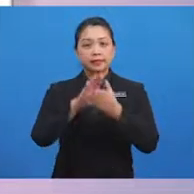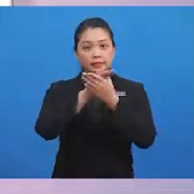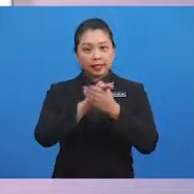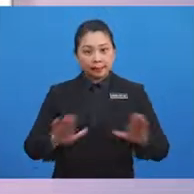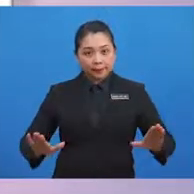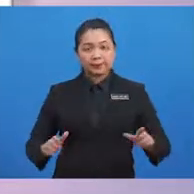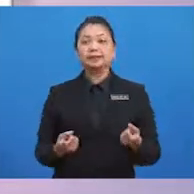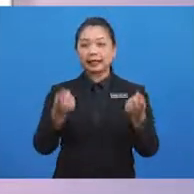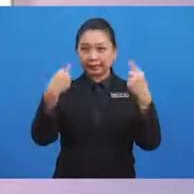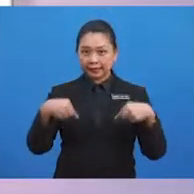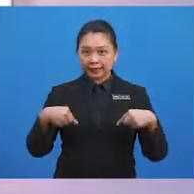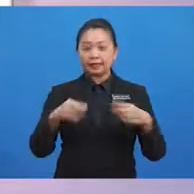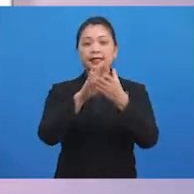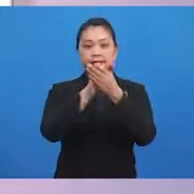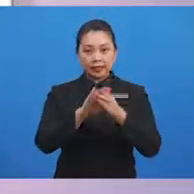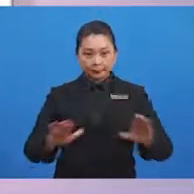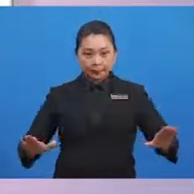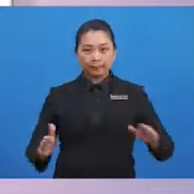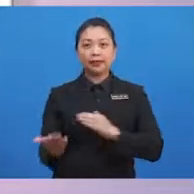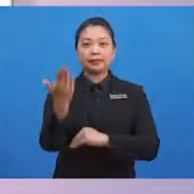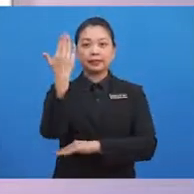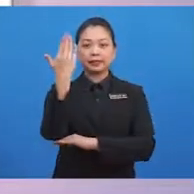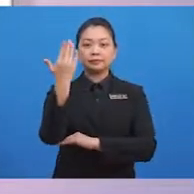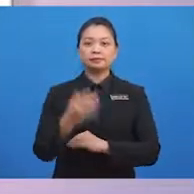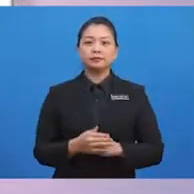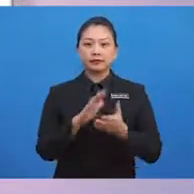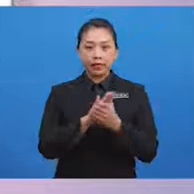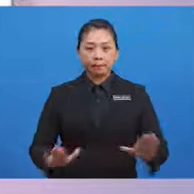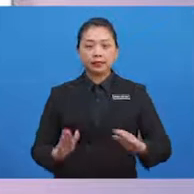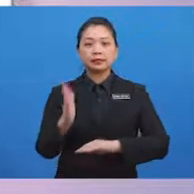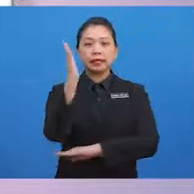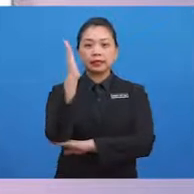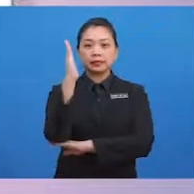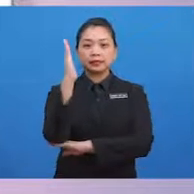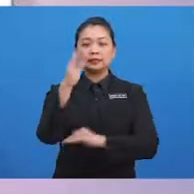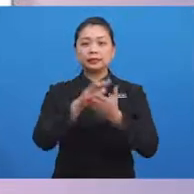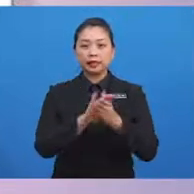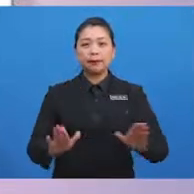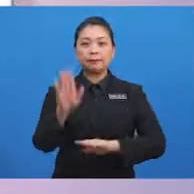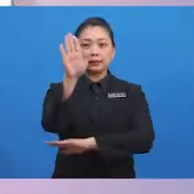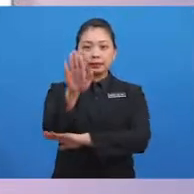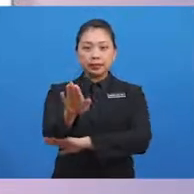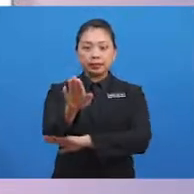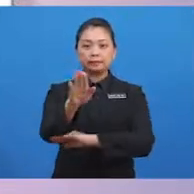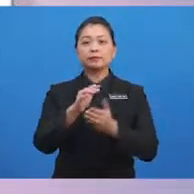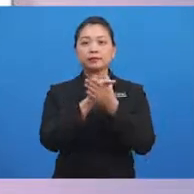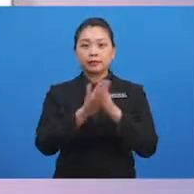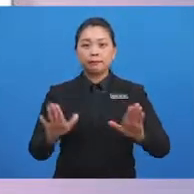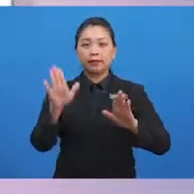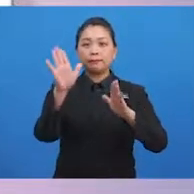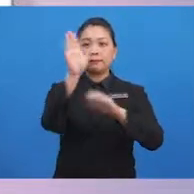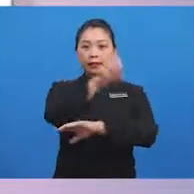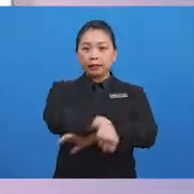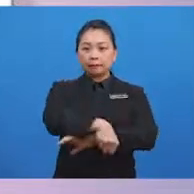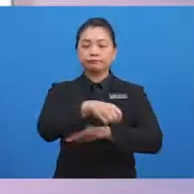datang, selamat pagi, selamat tengah hari, selamat petang, selamat malam